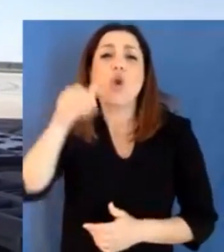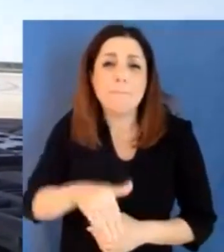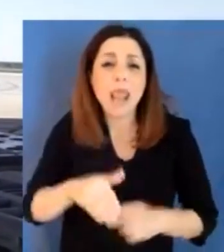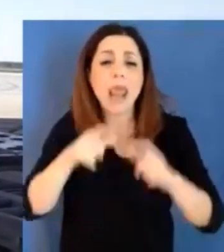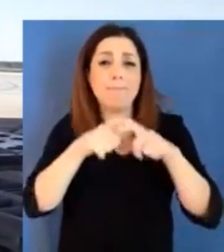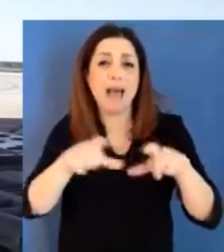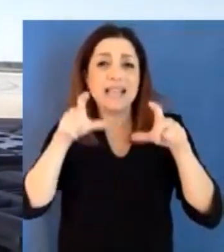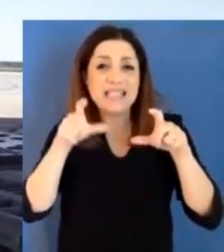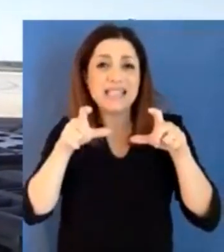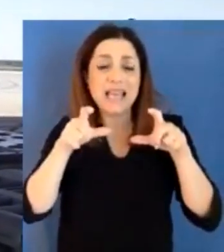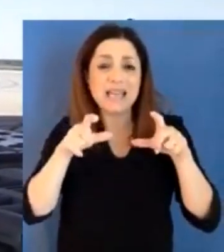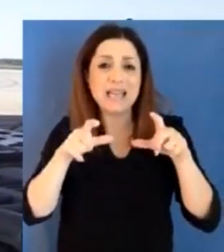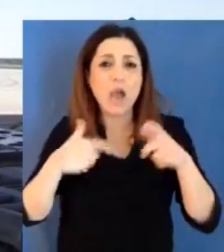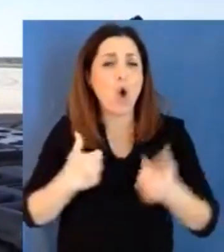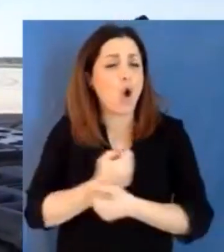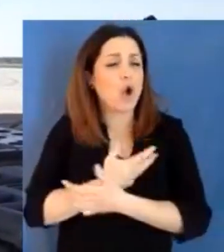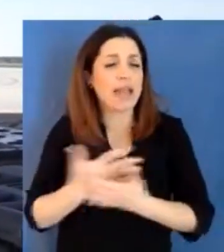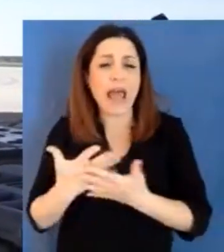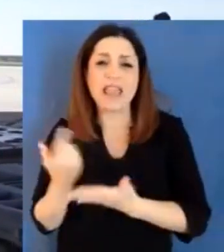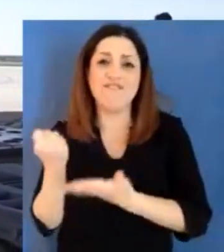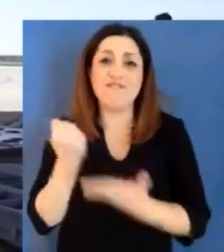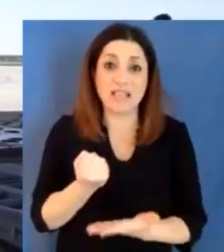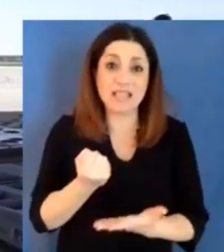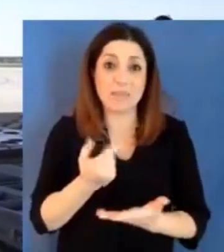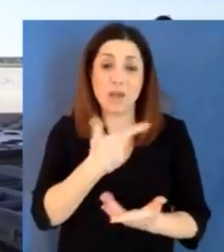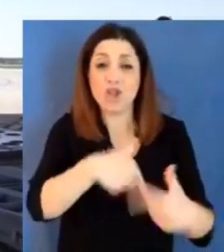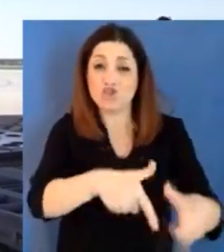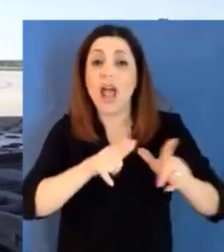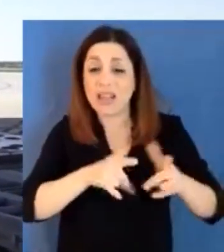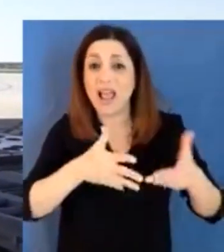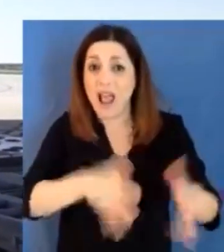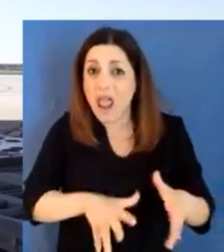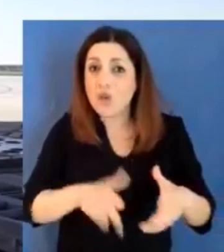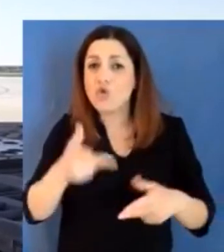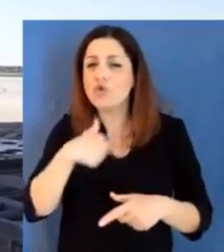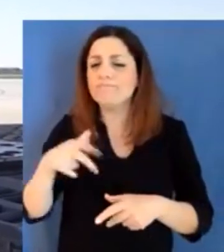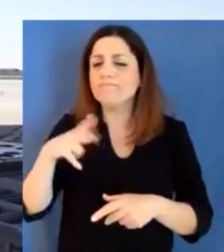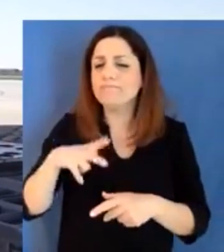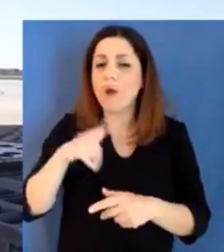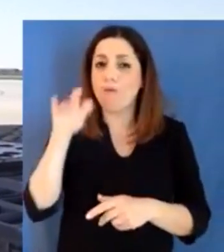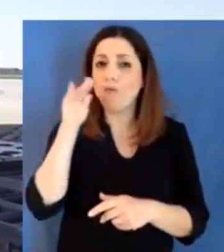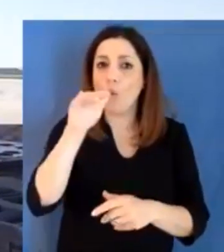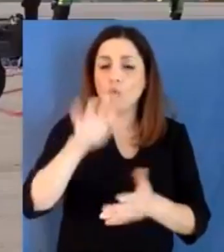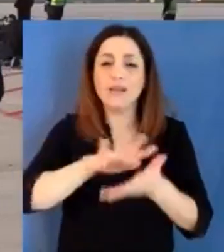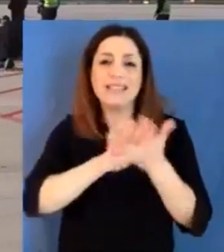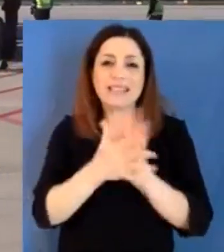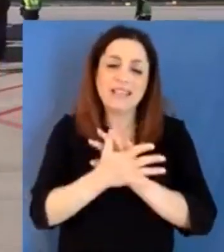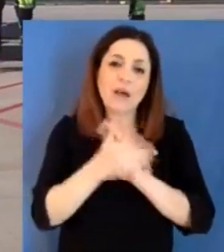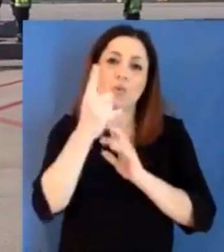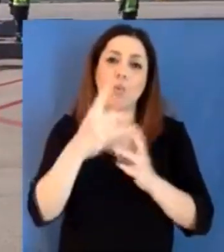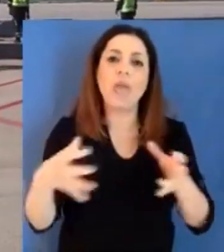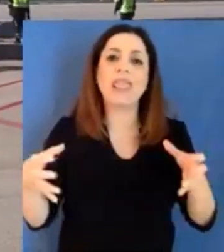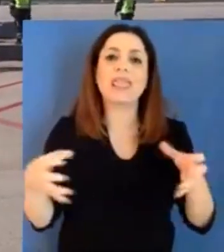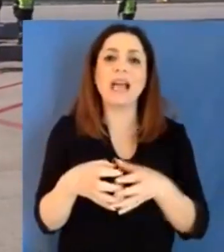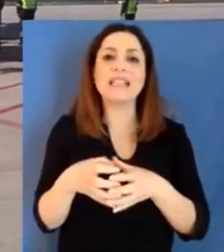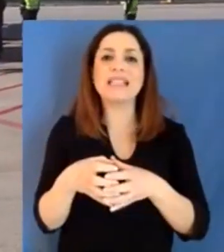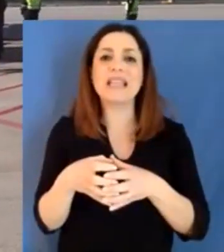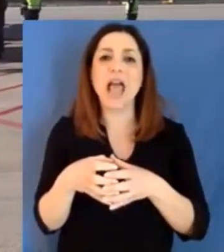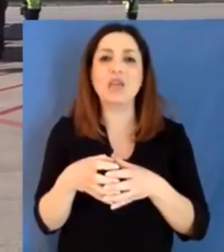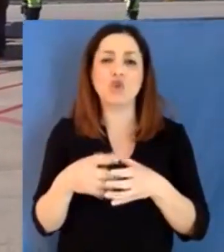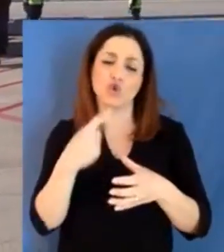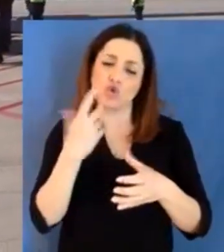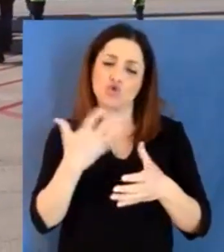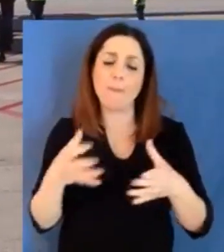dar vita ad un distretto, diciamo così, della prevenzione delle epidemie molto importante,